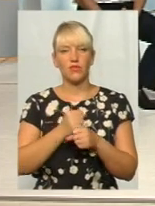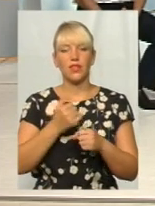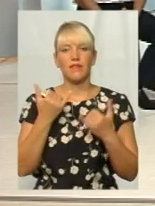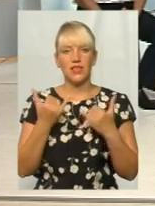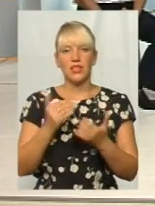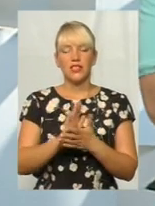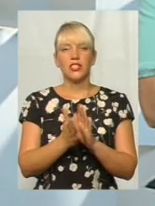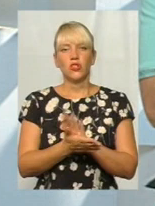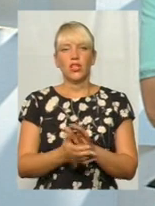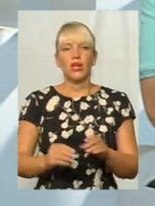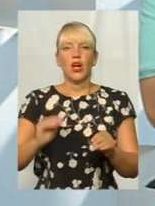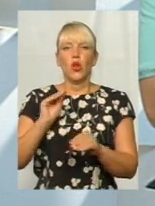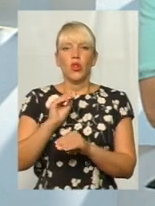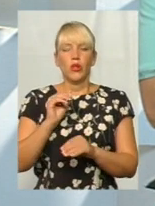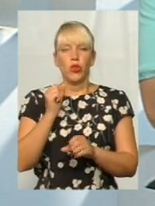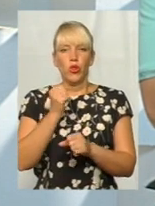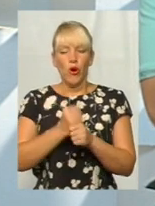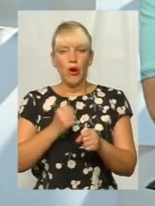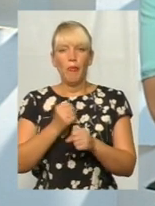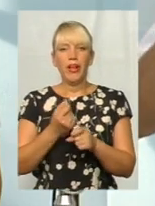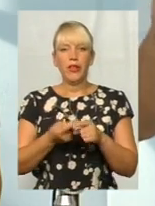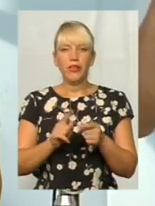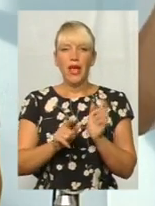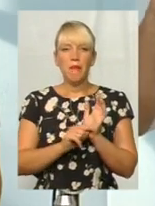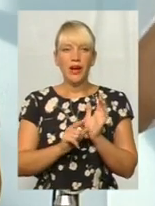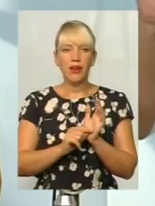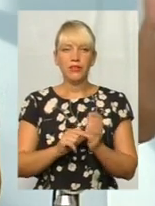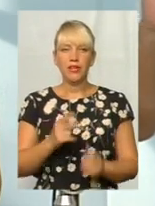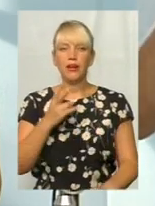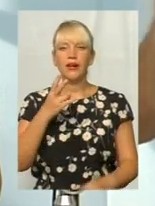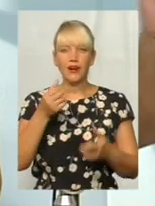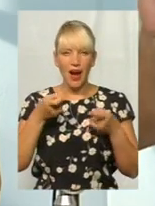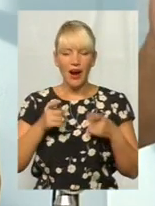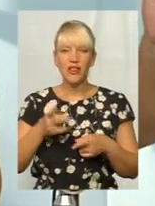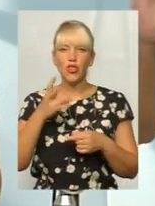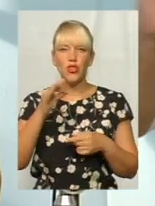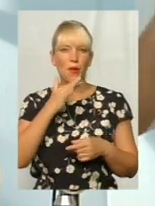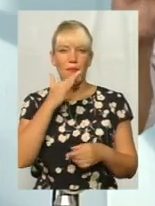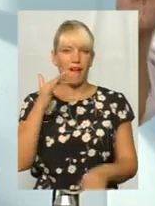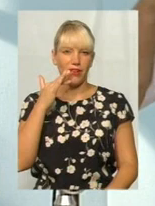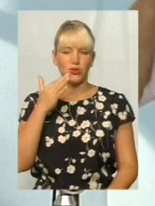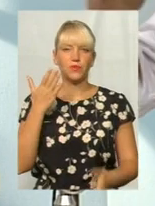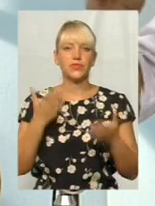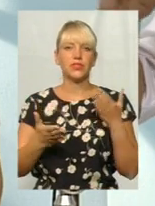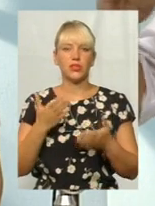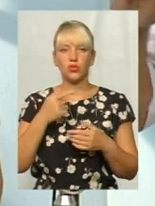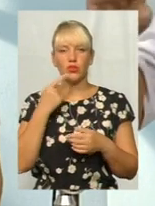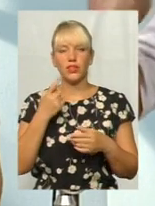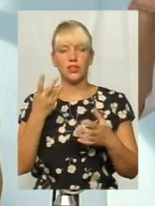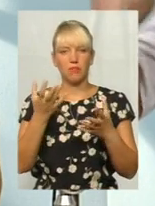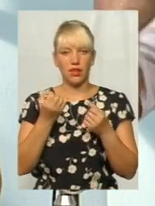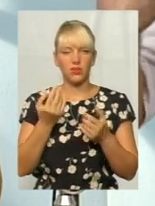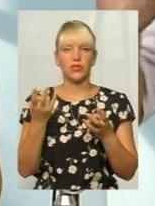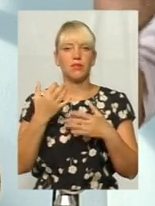доробити до тієї пенсії? Ні, реально, але забагато. Якщо брати, навіть середні показники